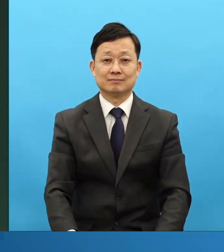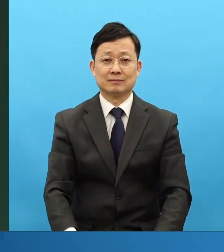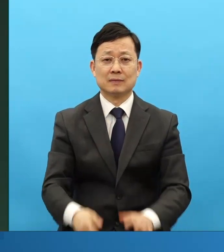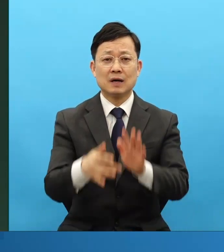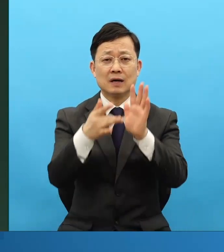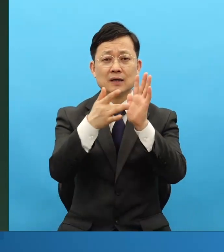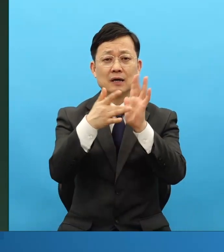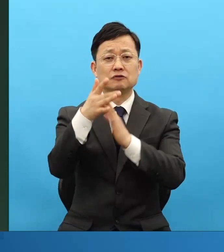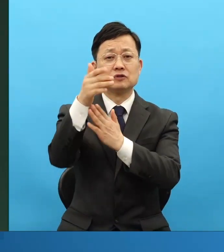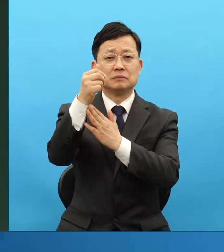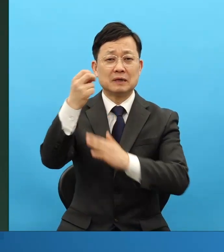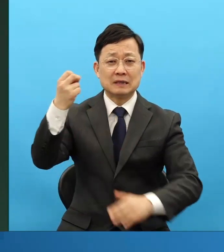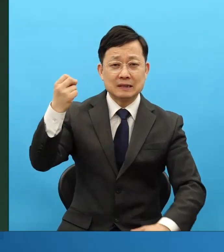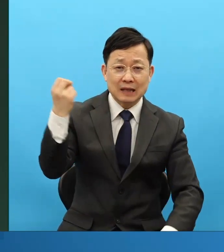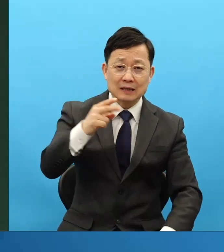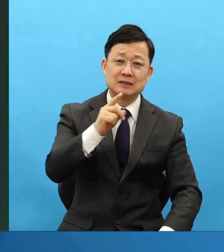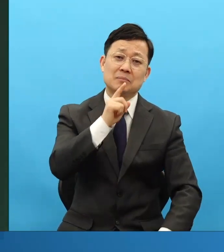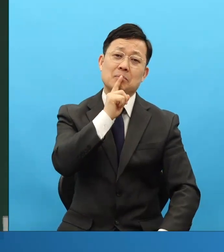예수님이 다시 말씀하셨습니다.